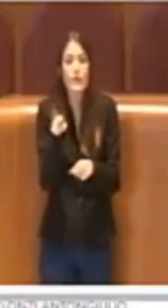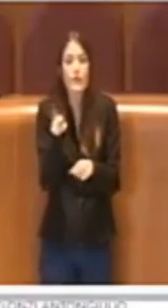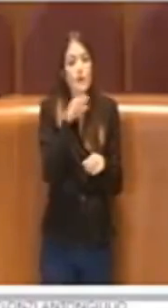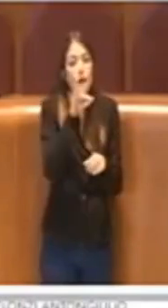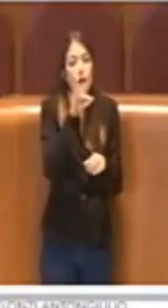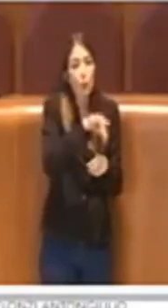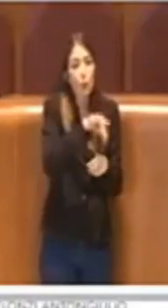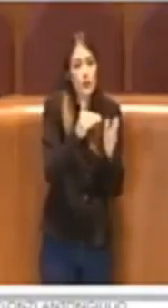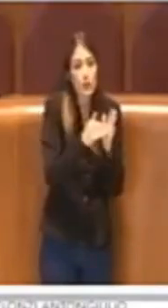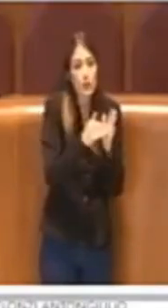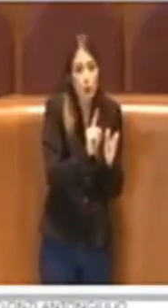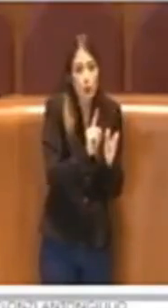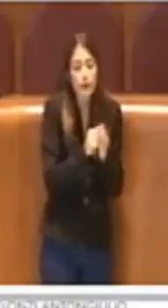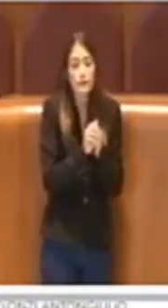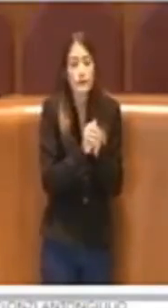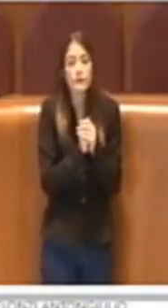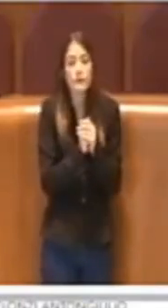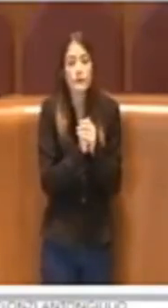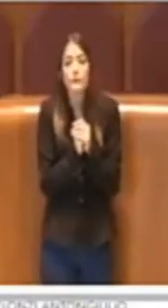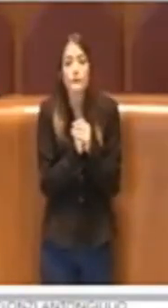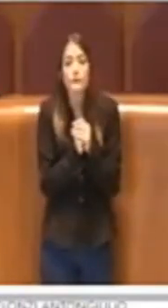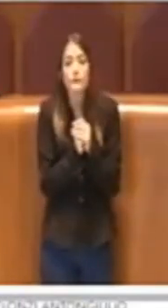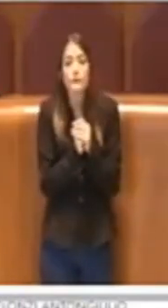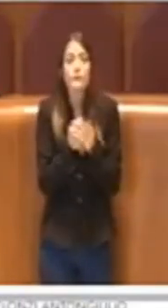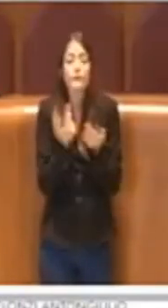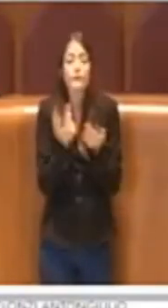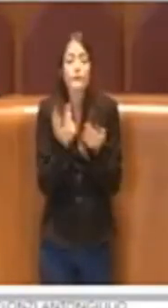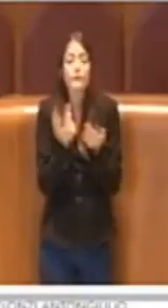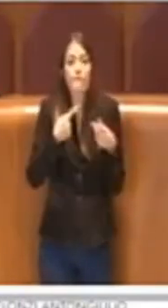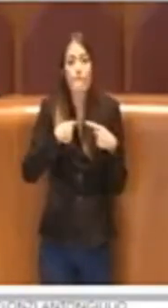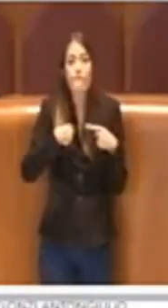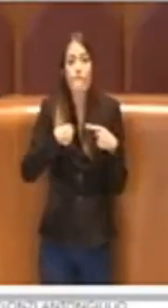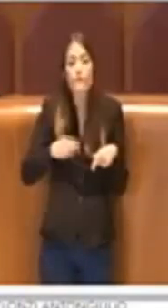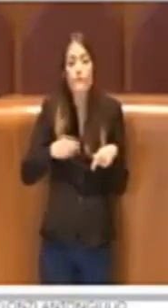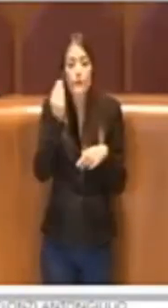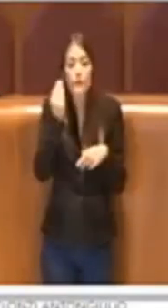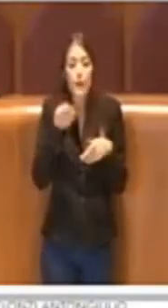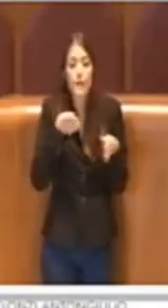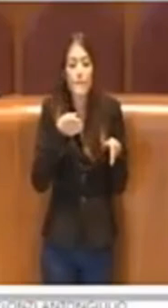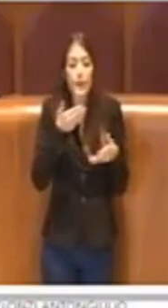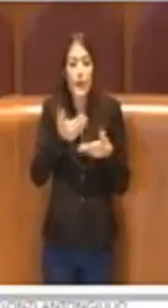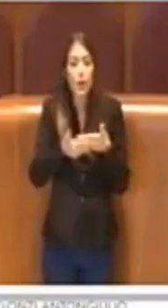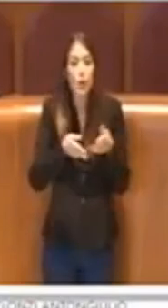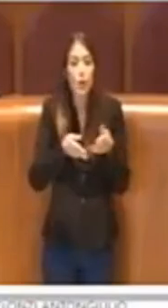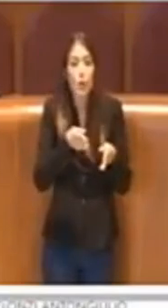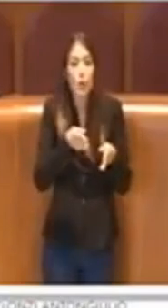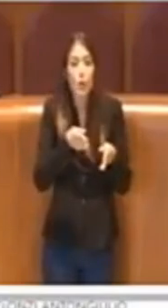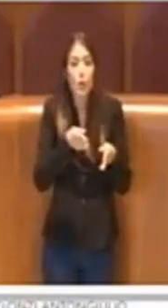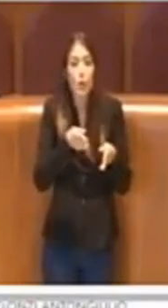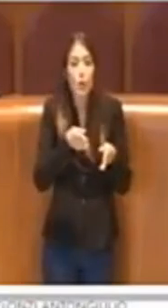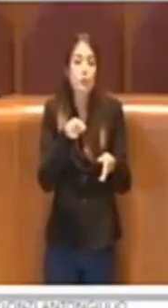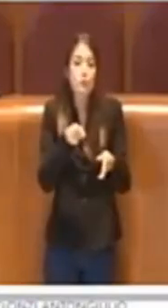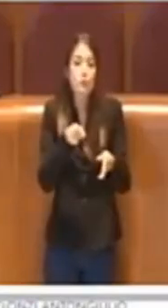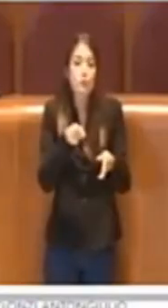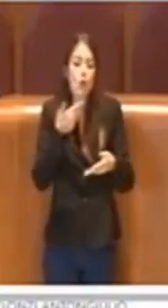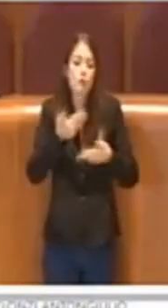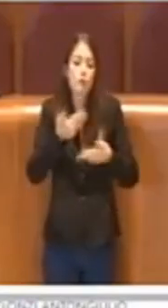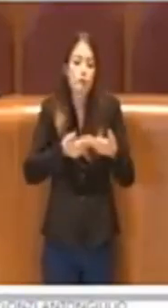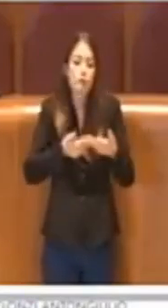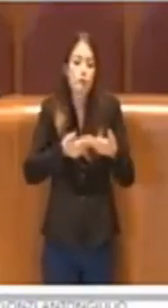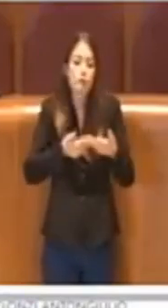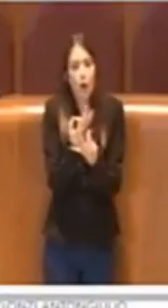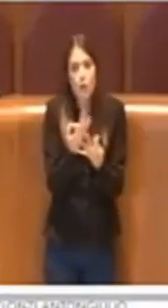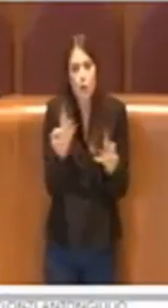a questo punto noi riteniamo che il percorso che si sta percorrendo è corretto,